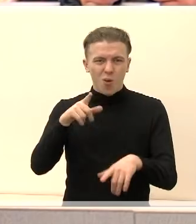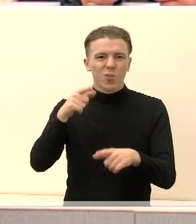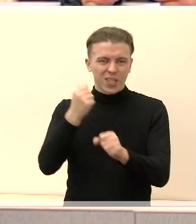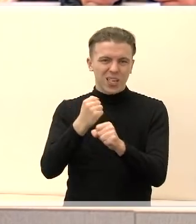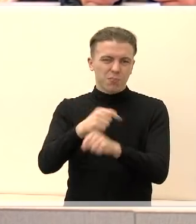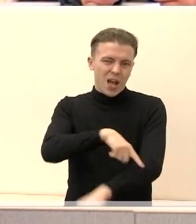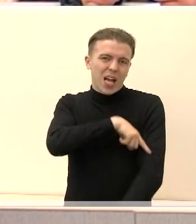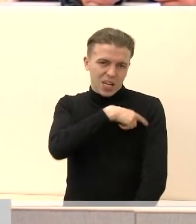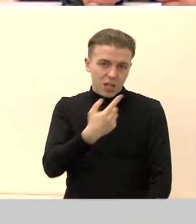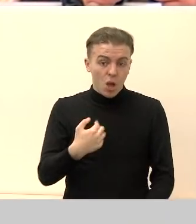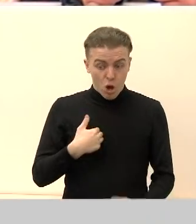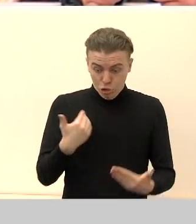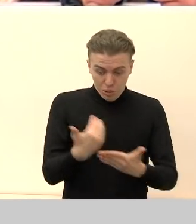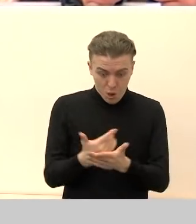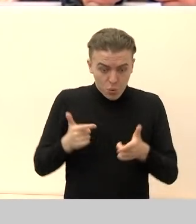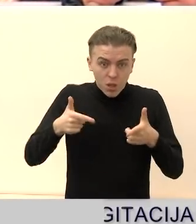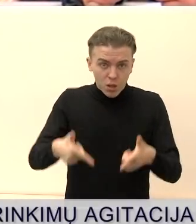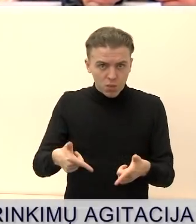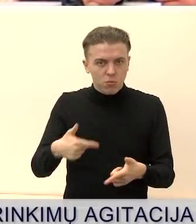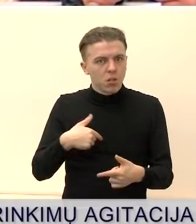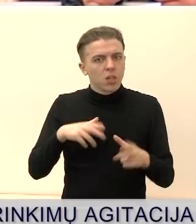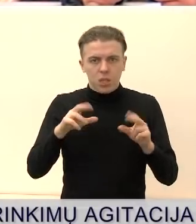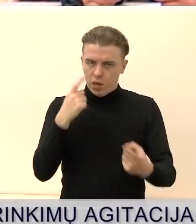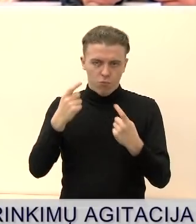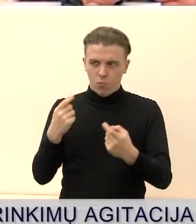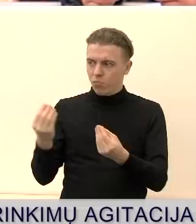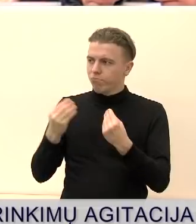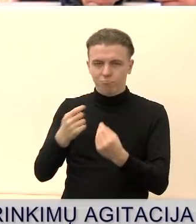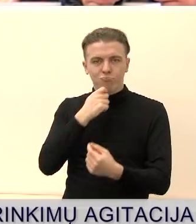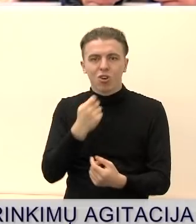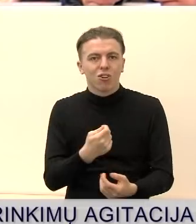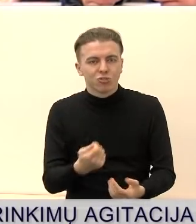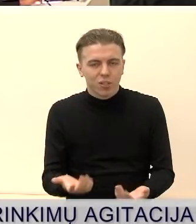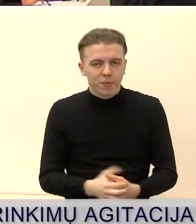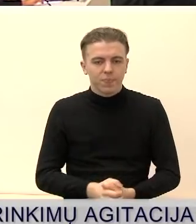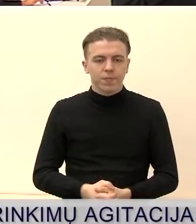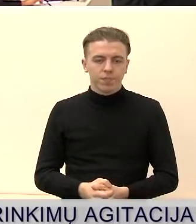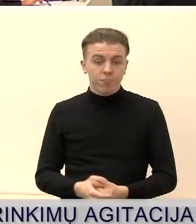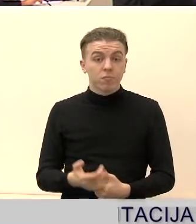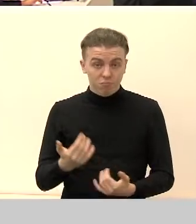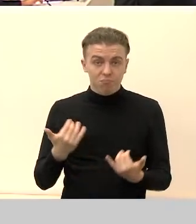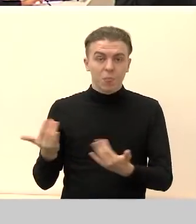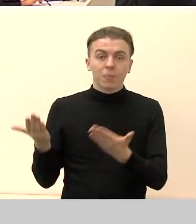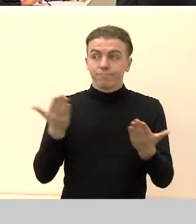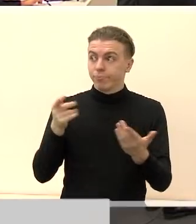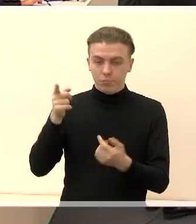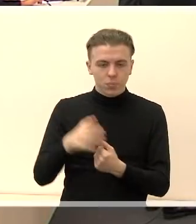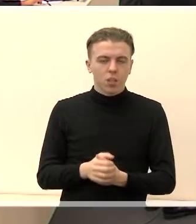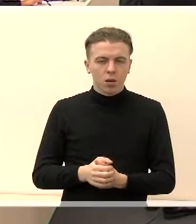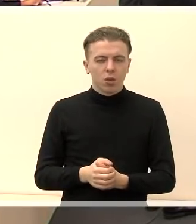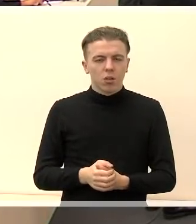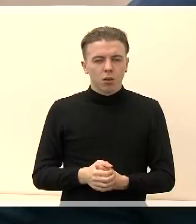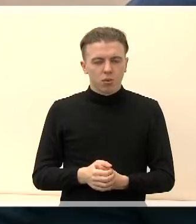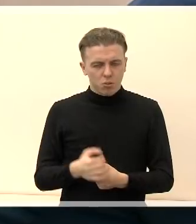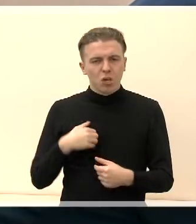bet man, pavyzdžiui, kaip naujai seniūnaitėj, tai iš tikrųjų labai mažai informacijos. Dėkui, prašau. O aš norėčiau sutikti su